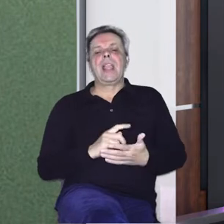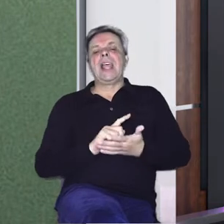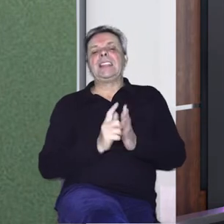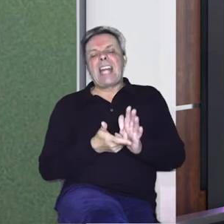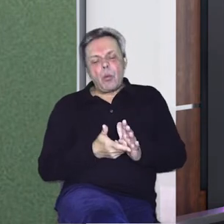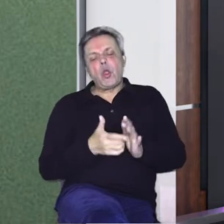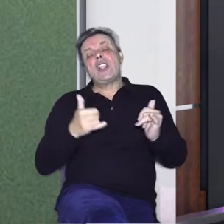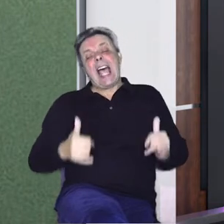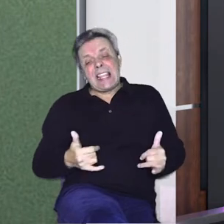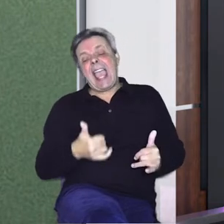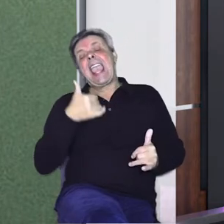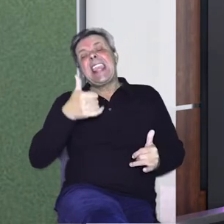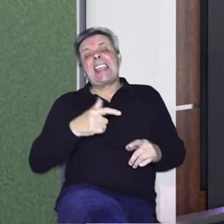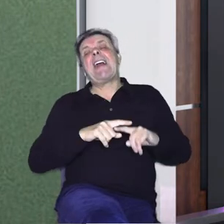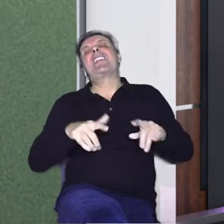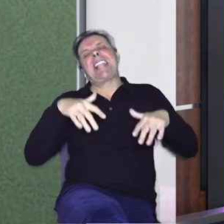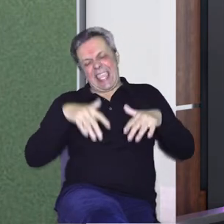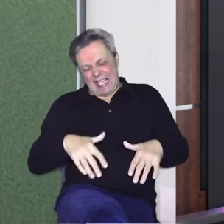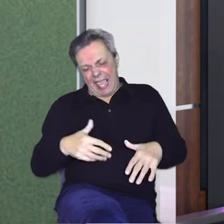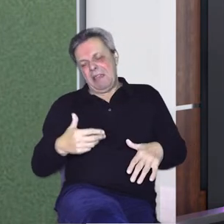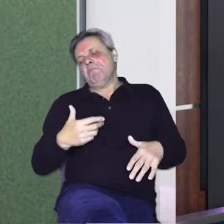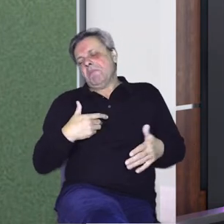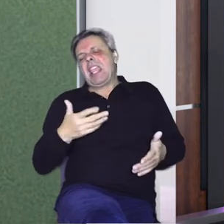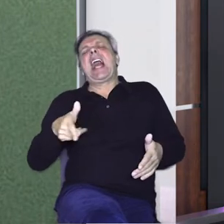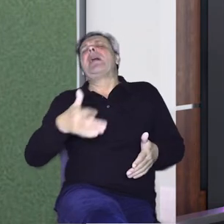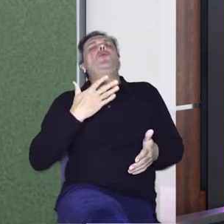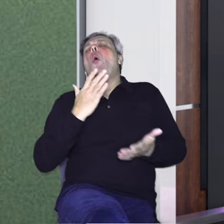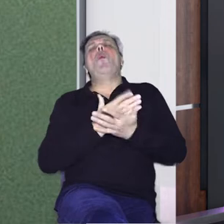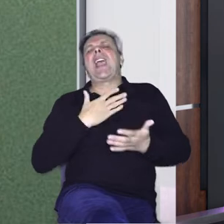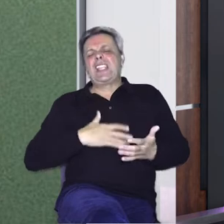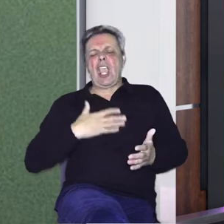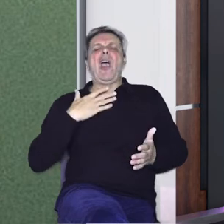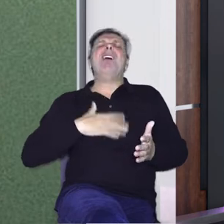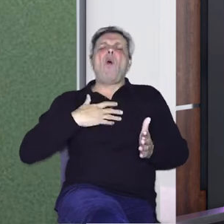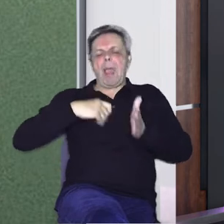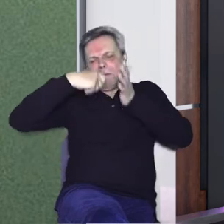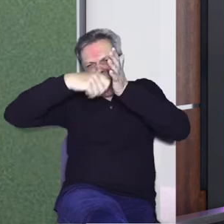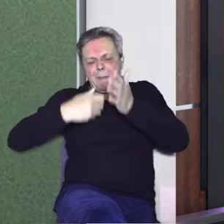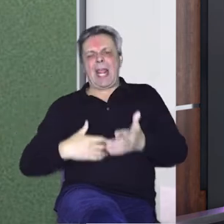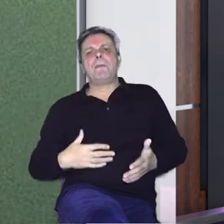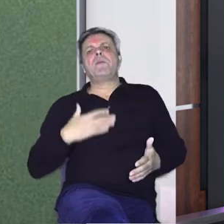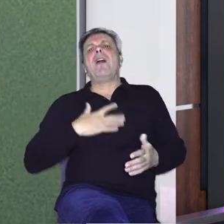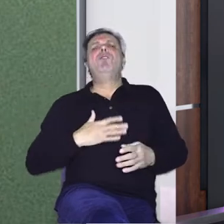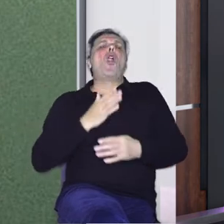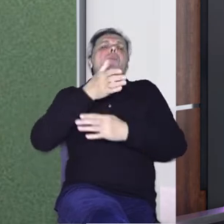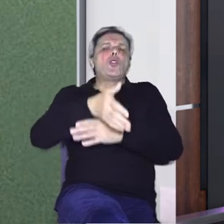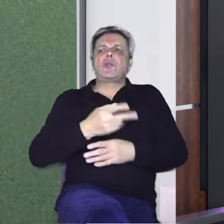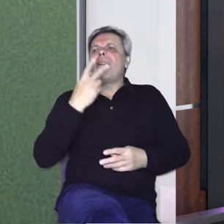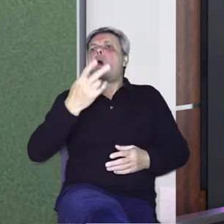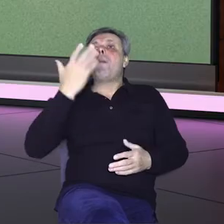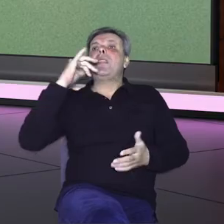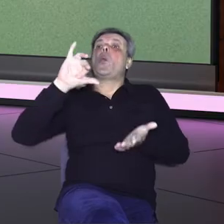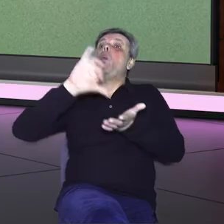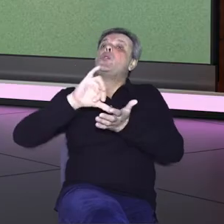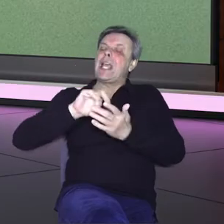Trenutno jedna vrsta igre koja čini zadovoljstvo jer sam ja od uvijek htio. Volim kamere, volim biti pred kameravam, volim gostovat, volim biti u centru